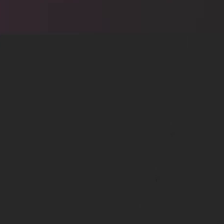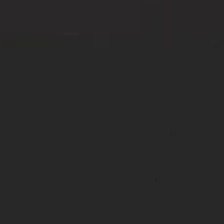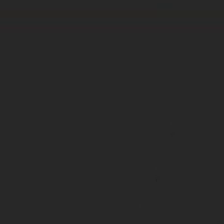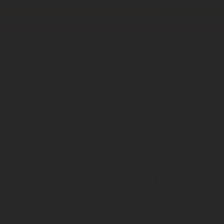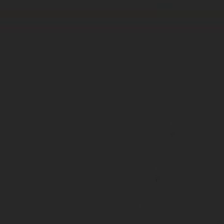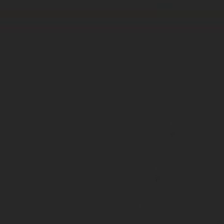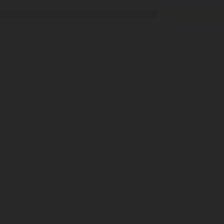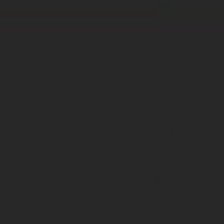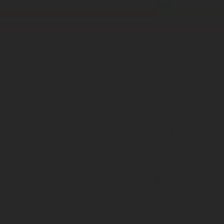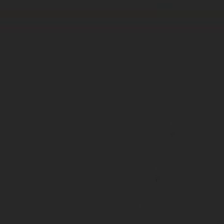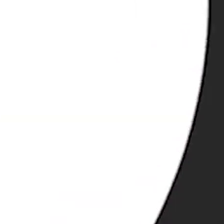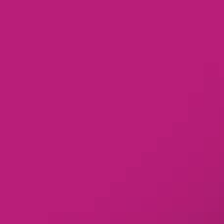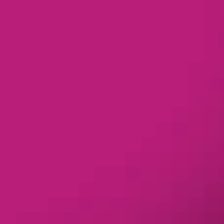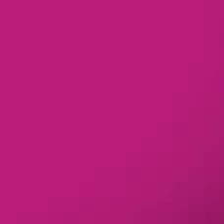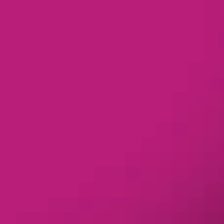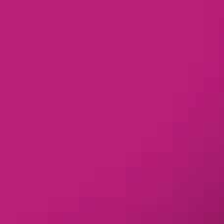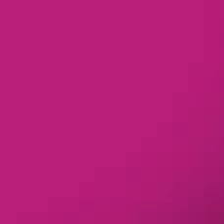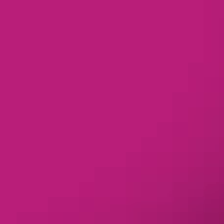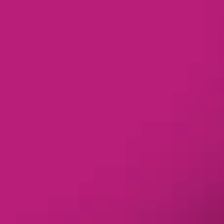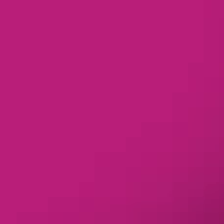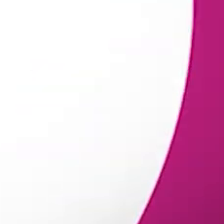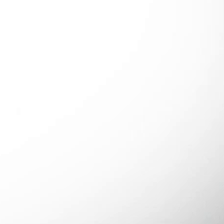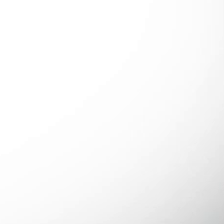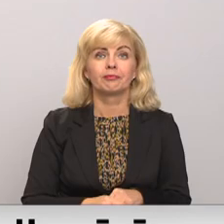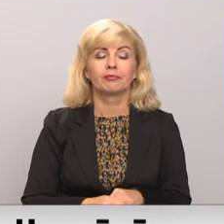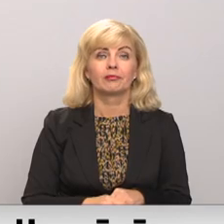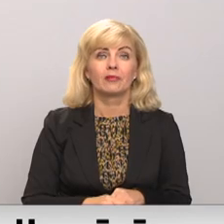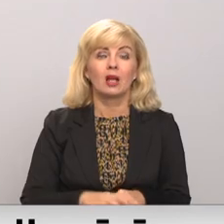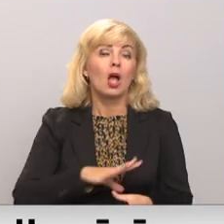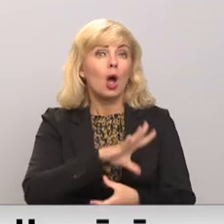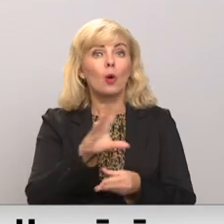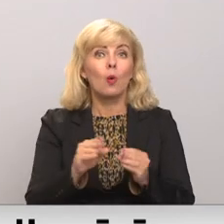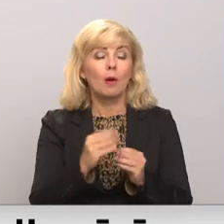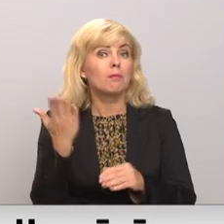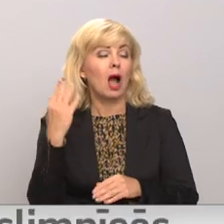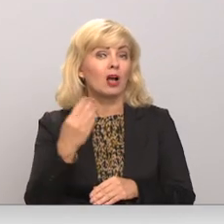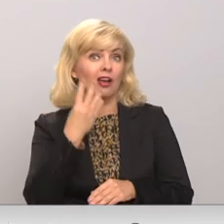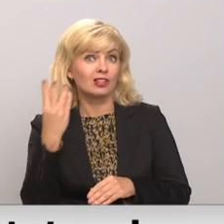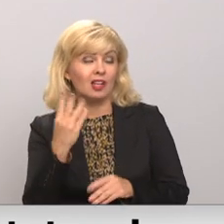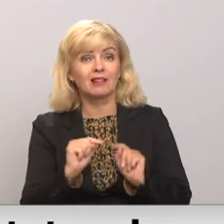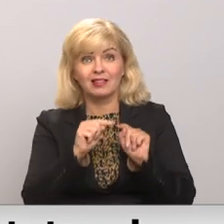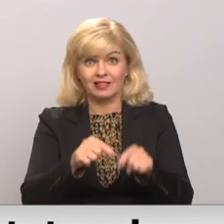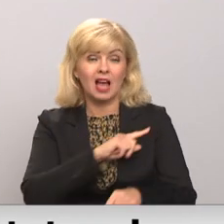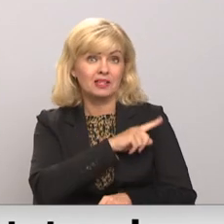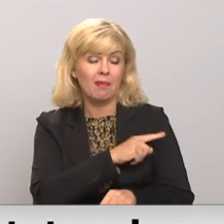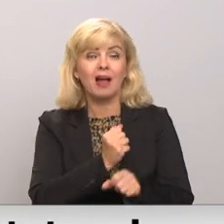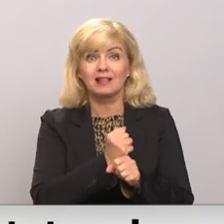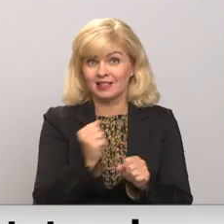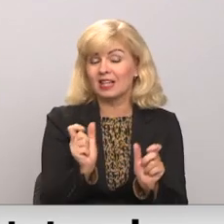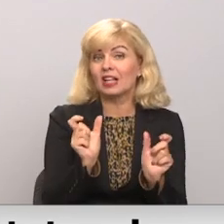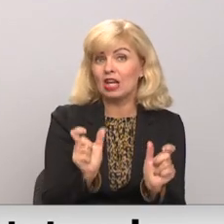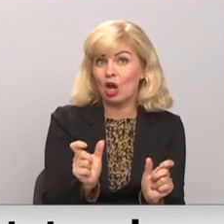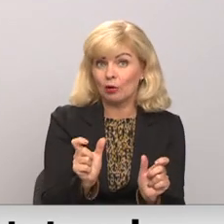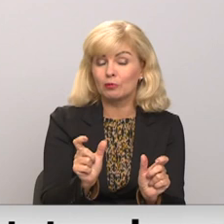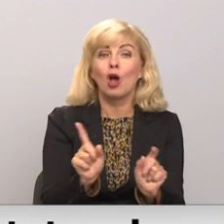Re, visi ēters ir te! Kopš pagājušās ceturtdienas, kad spēkā stājās stingrie ierobežojumi,